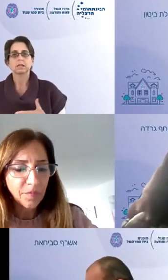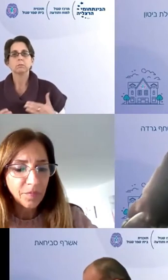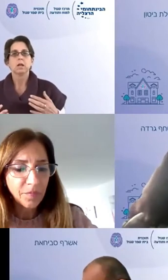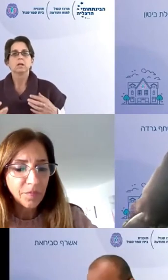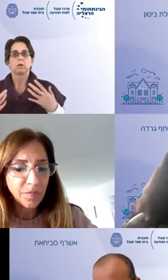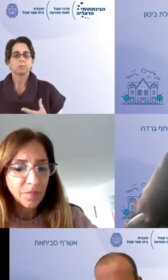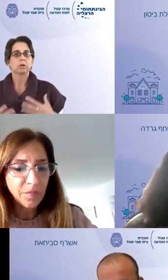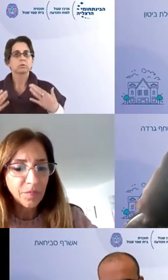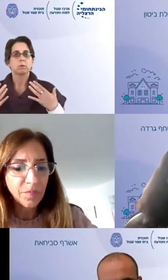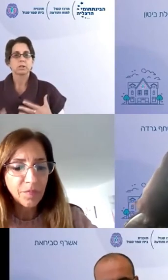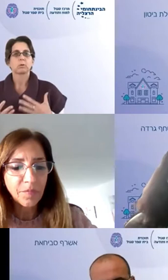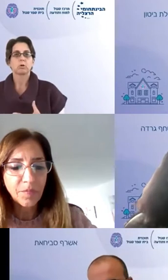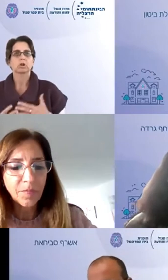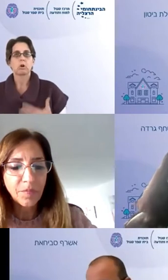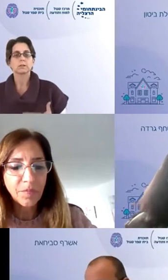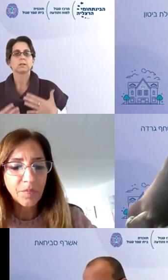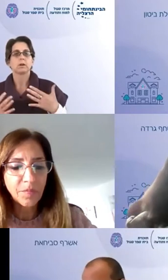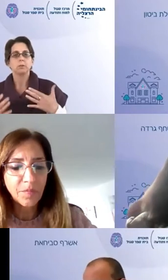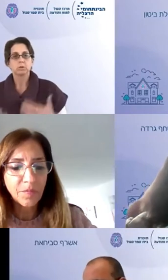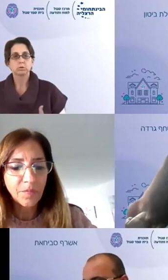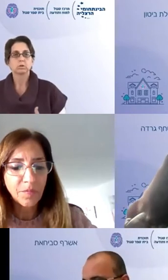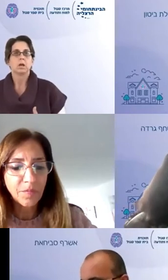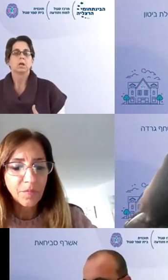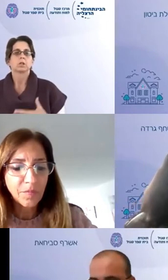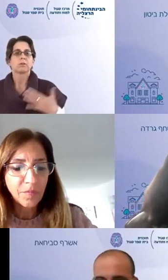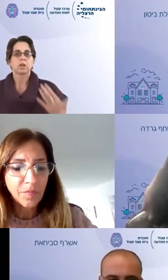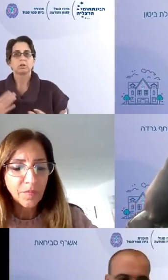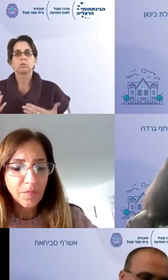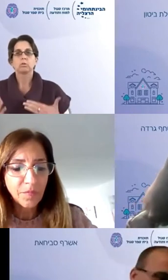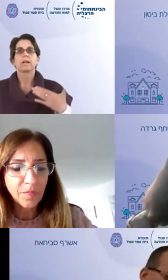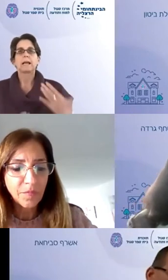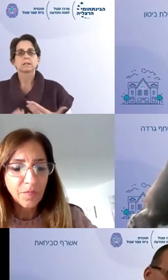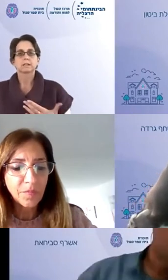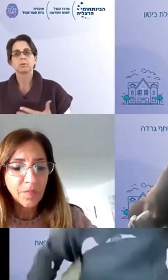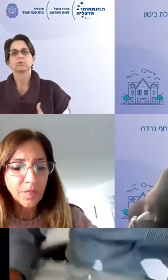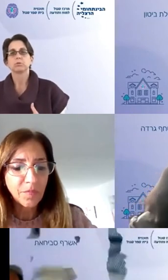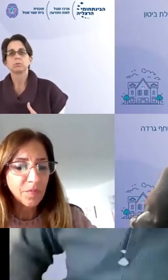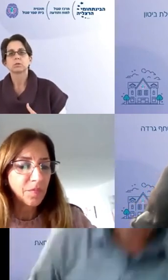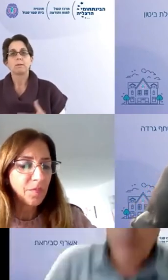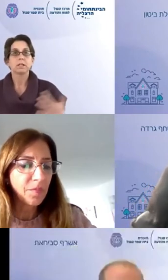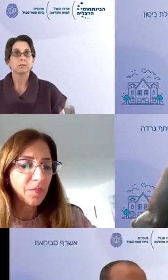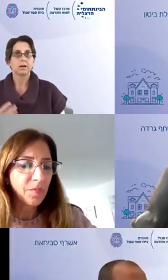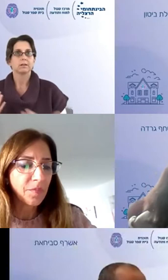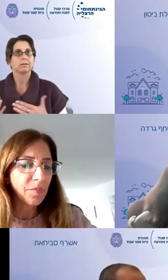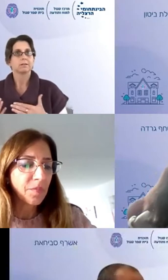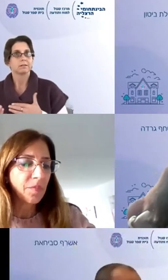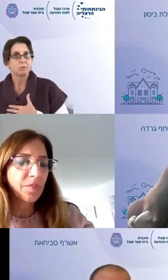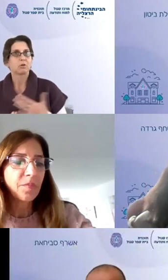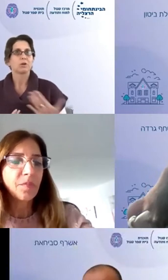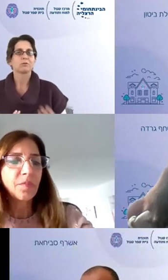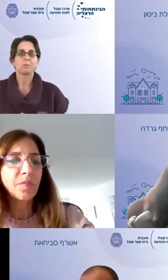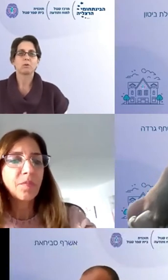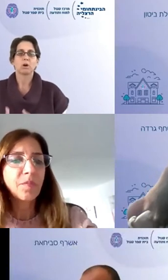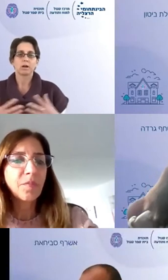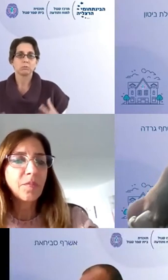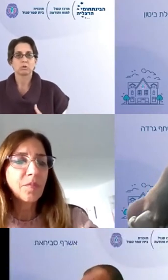בצרכים יכולים להיות ממש מקור של חוסן ועמידות שמאשר לנו לנהל את עצמנו בצורה מעיטיבה, גם